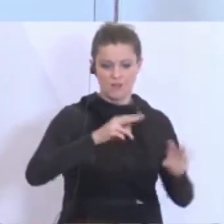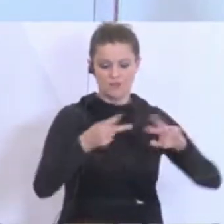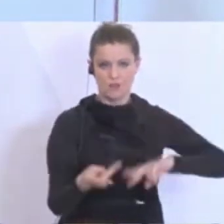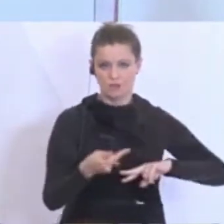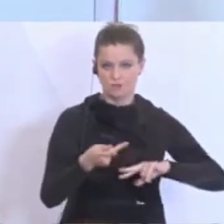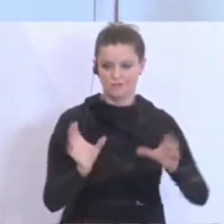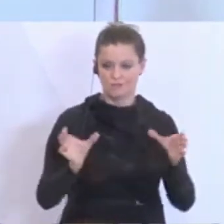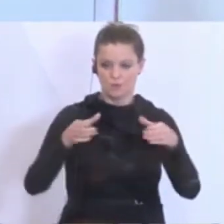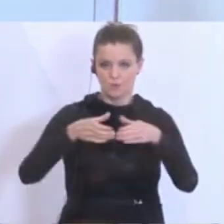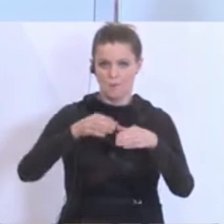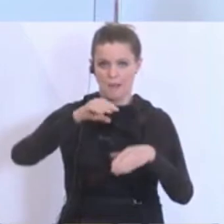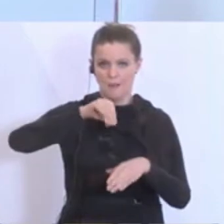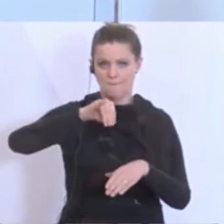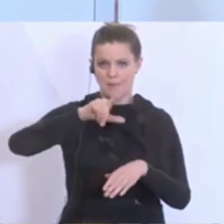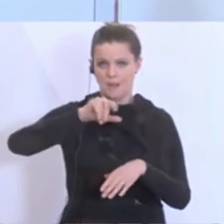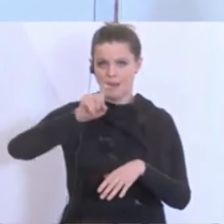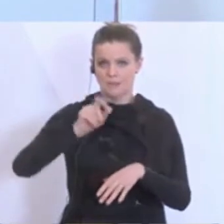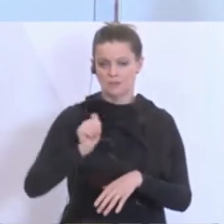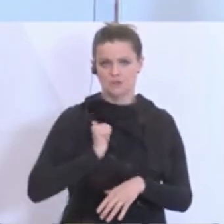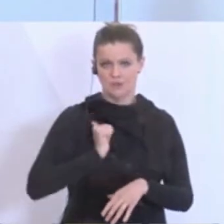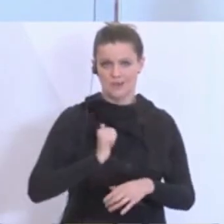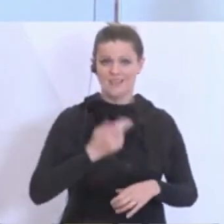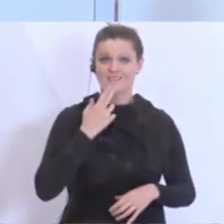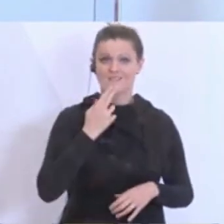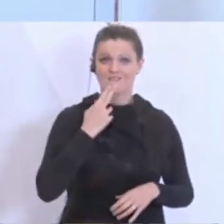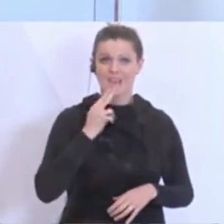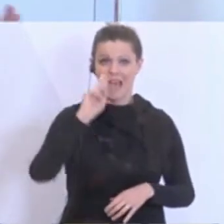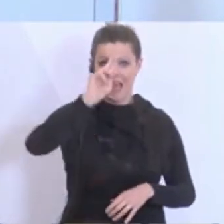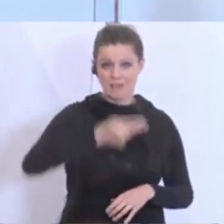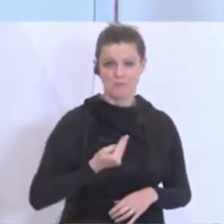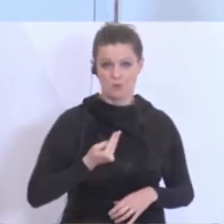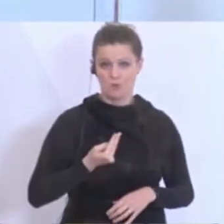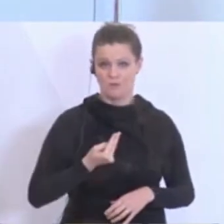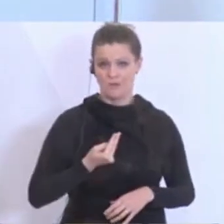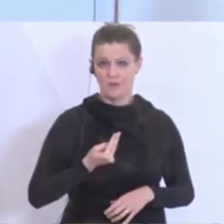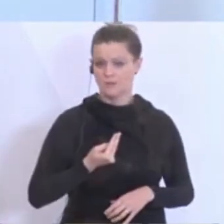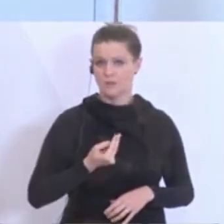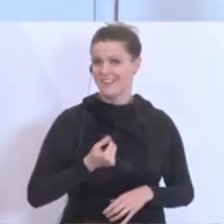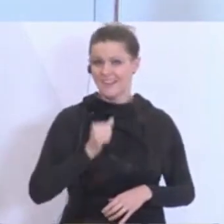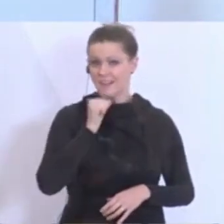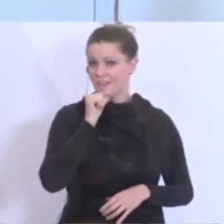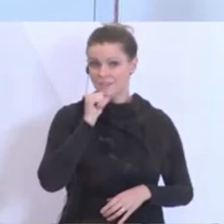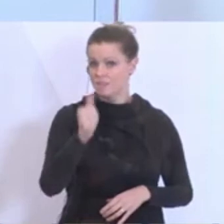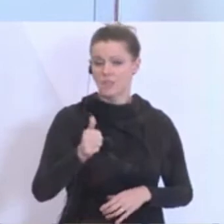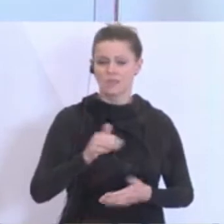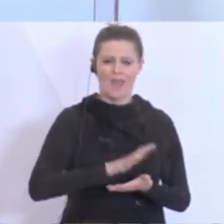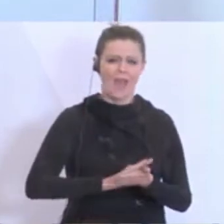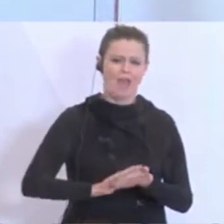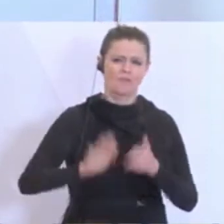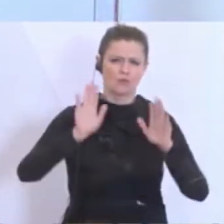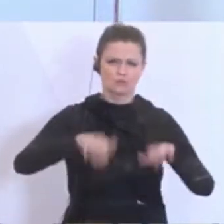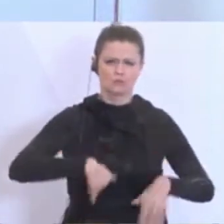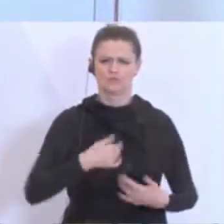Die Entscheidung, wer einberufen werden kann, haben wir gemeinsam nicht leichtfertig getroffen, denn es musste eine